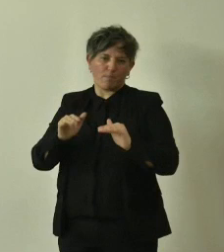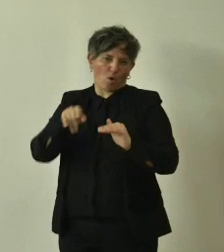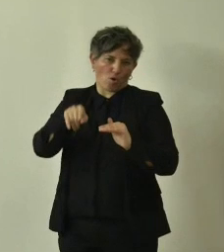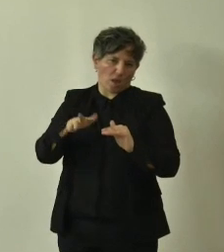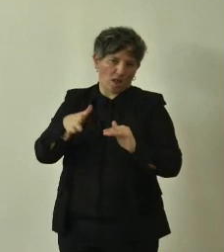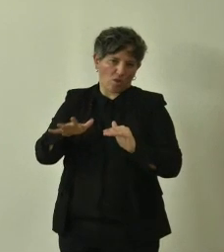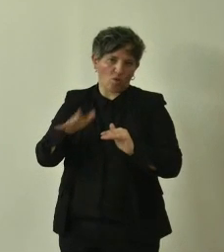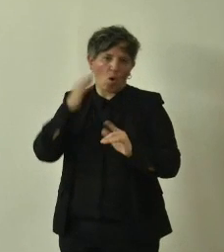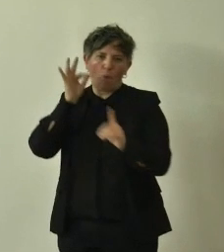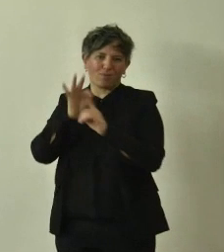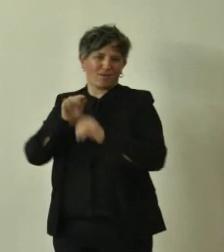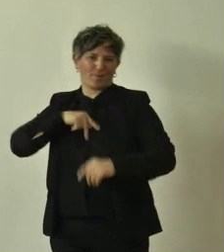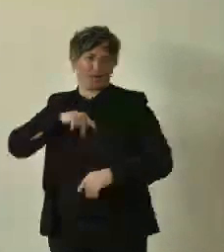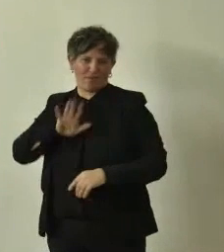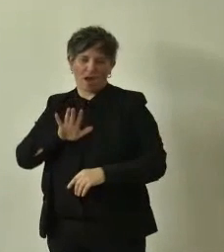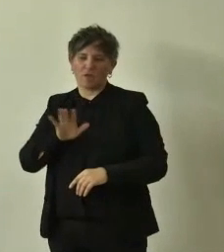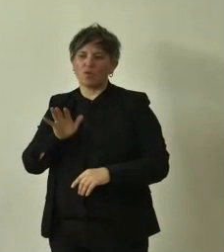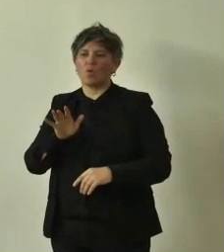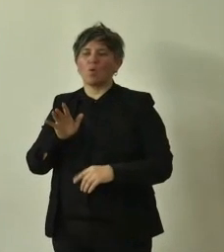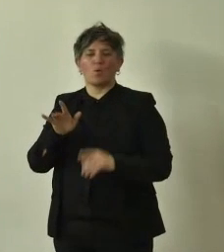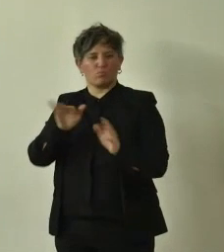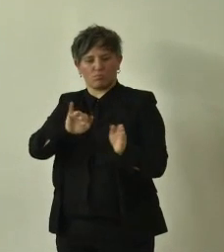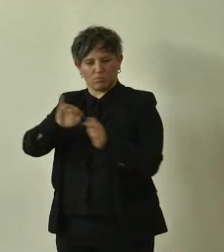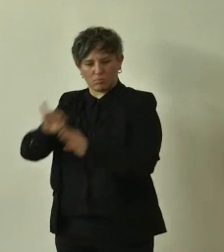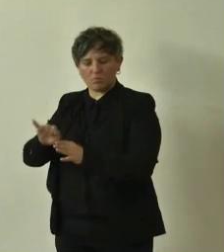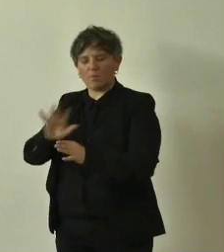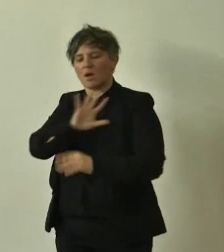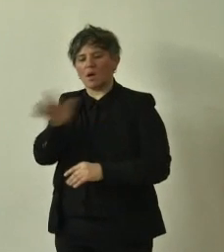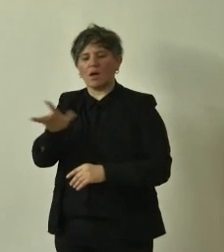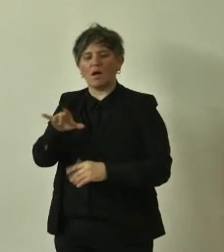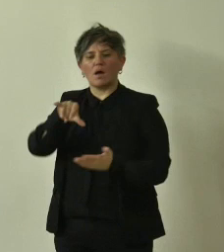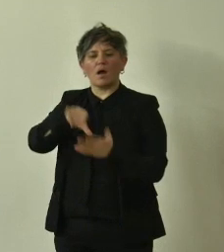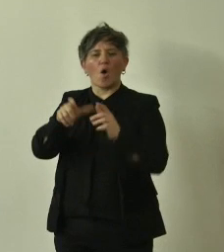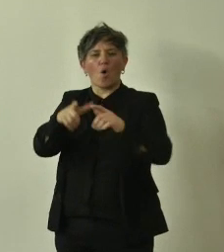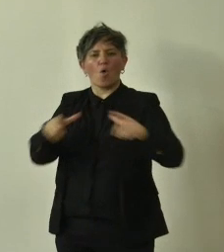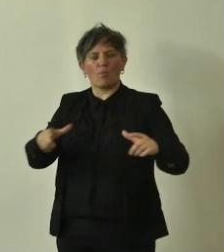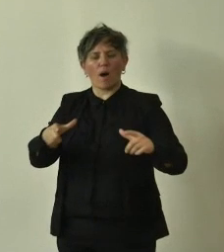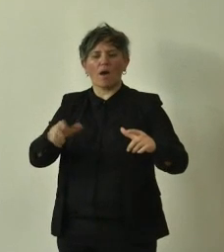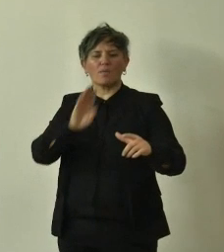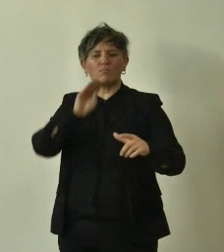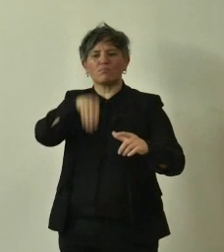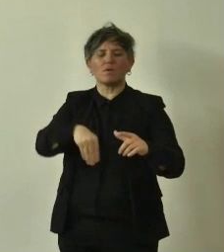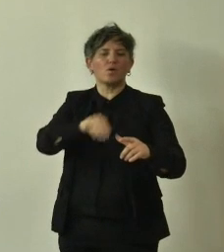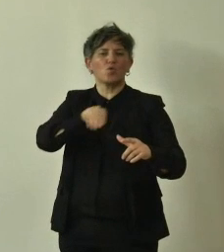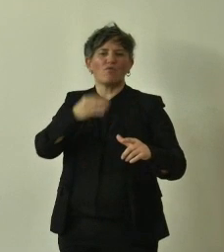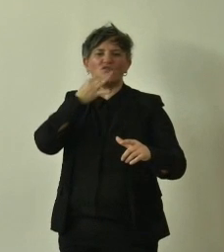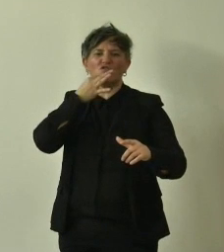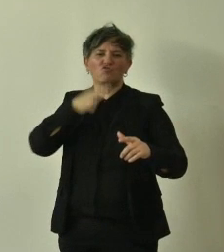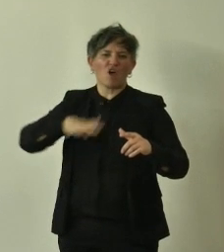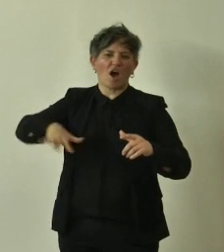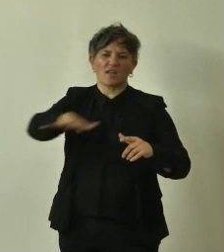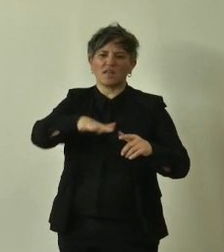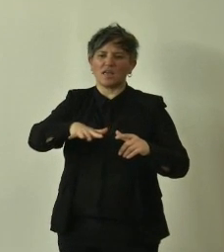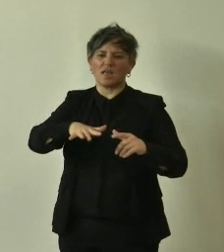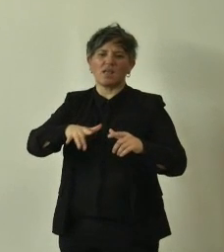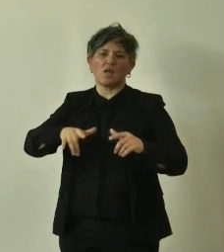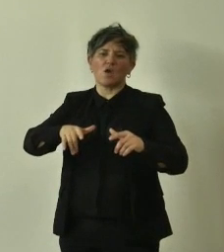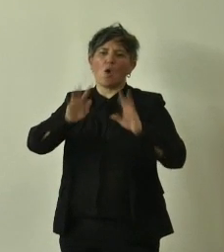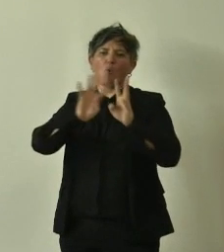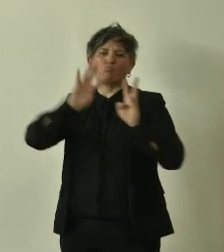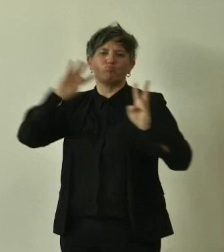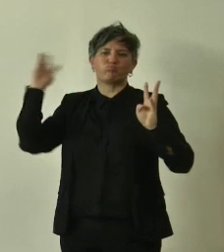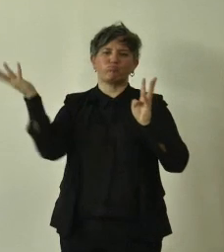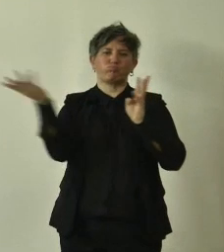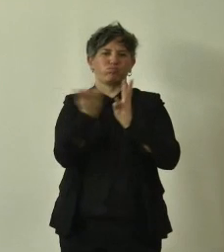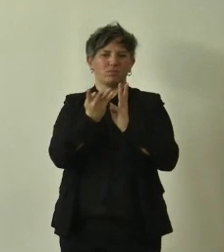oppure in contesti urbani sono stati posizionati nei giardini oppure nei grandi viali, ma laddove